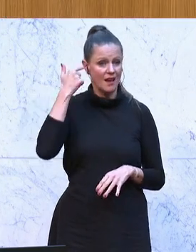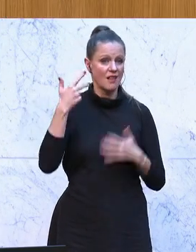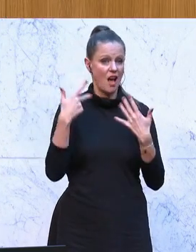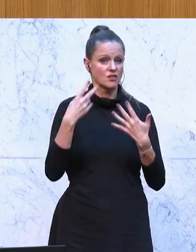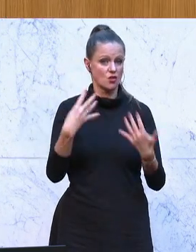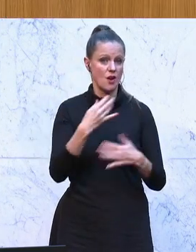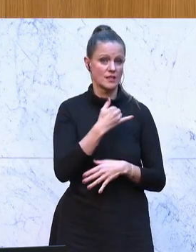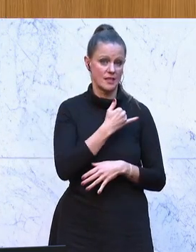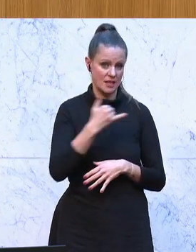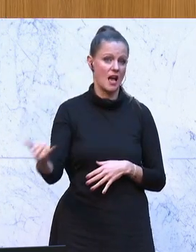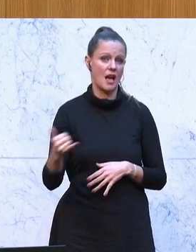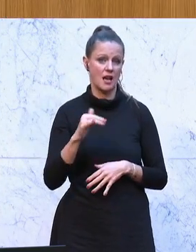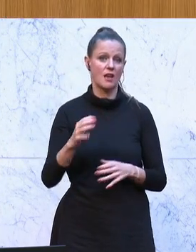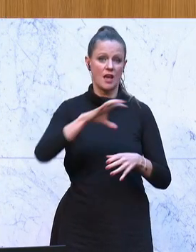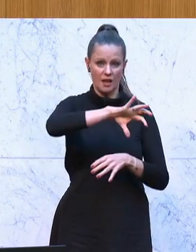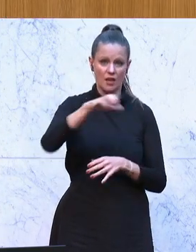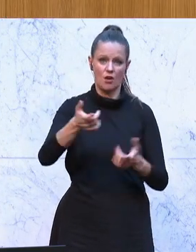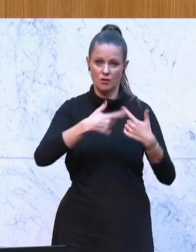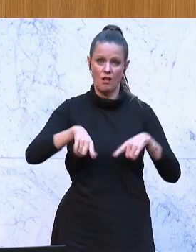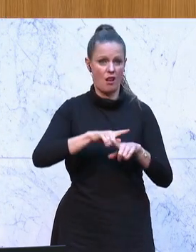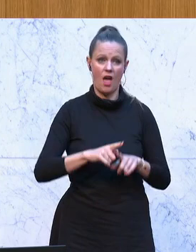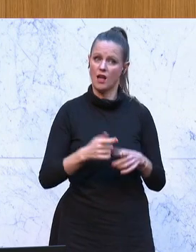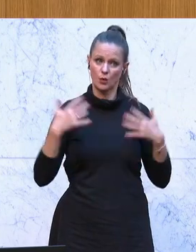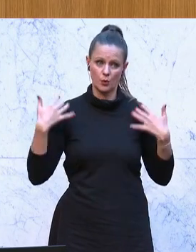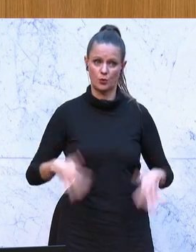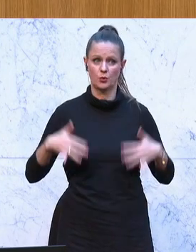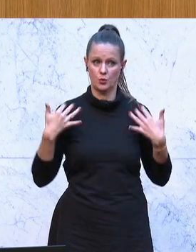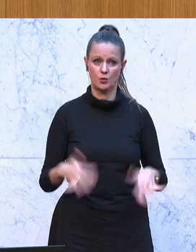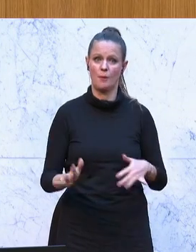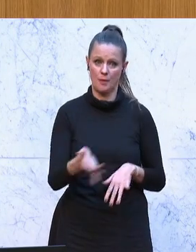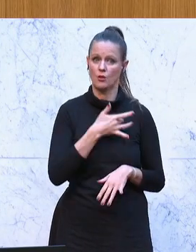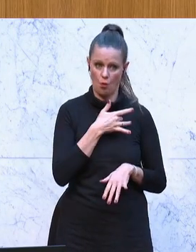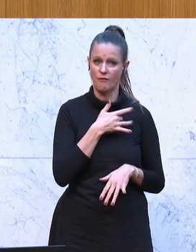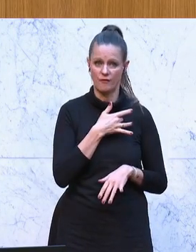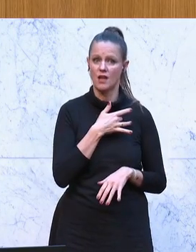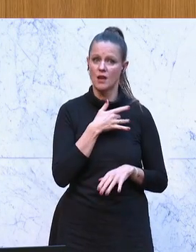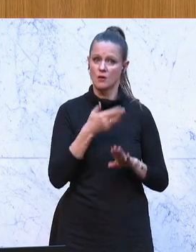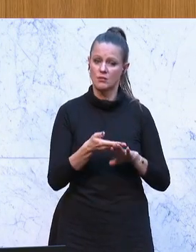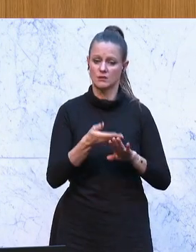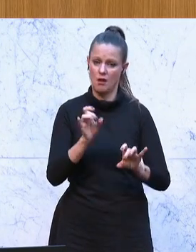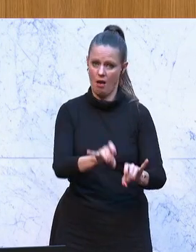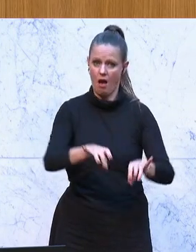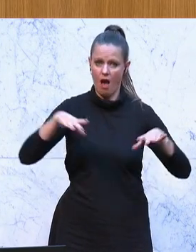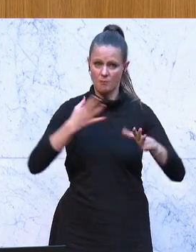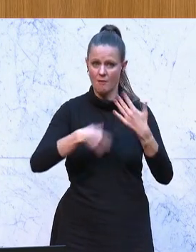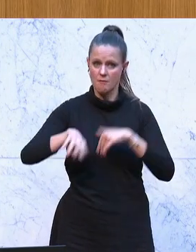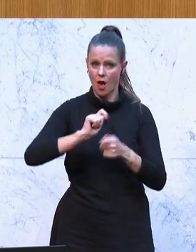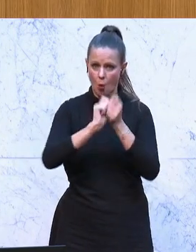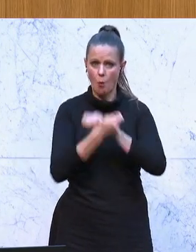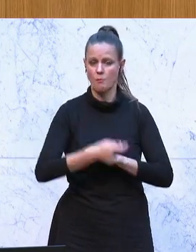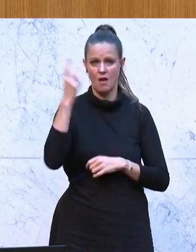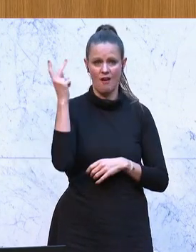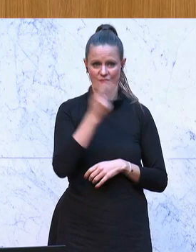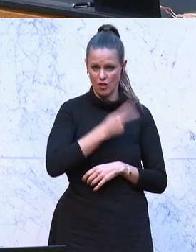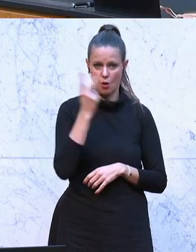leider unsere Region und unser Land geprägt haben. Und das ist durchaus bedauerlich und vor dem sollte man wirklich ein bisschen wieder wegkommen und zur Vernunft, damit man sozusagen